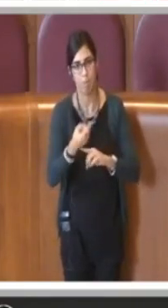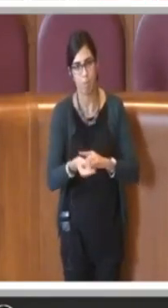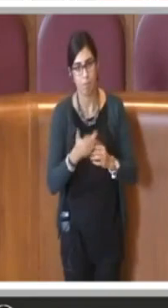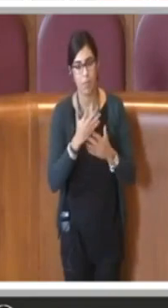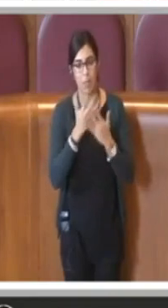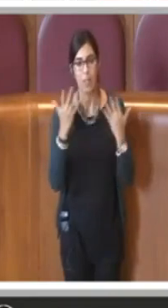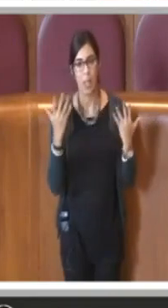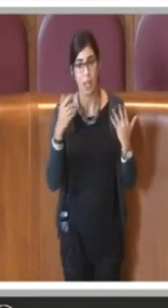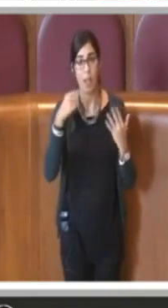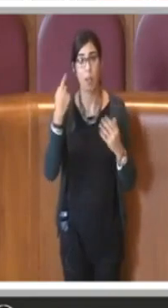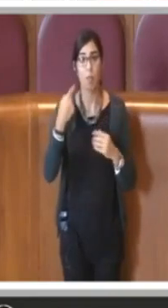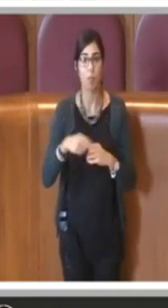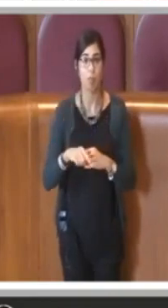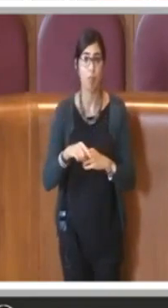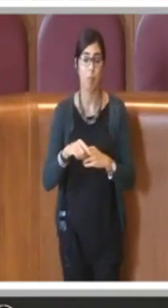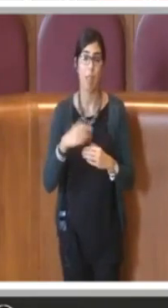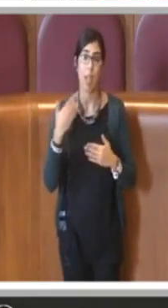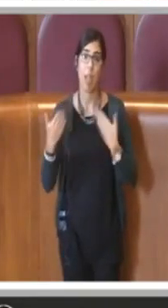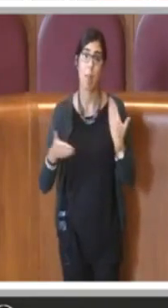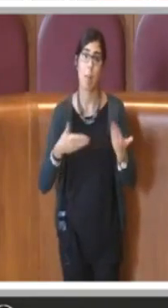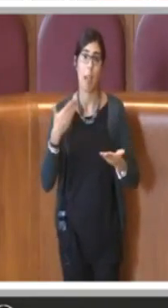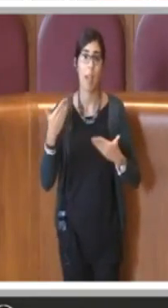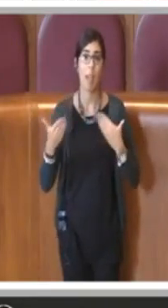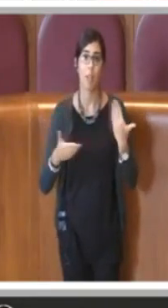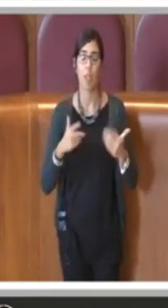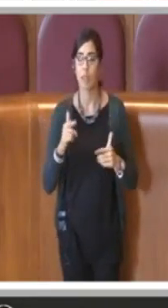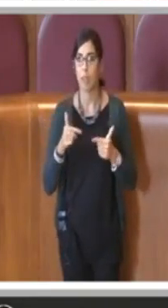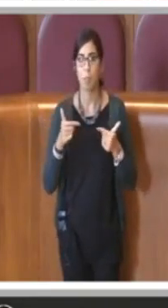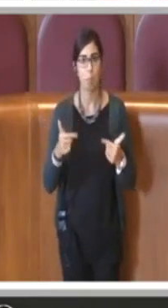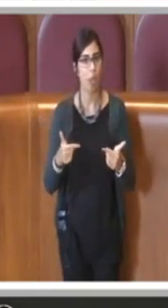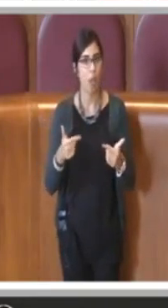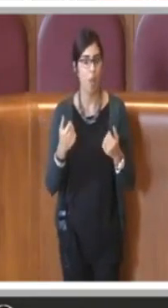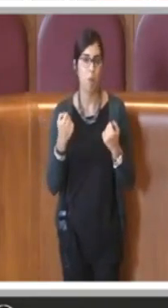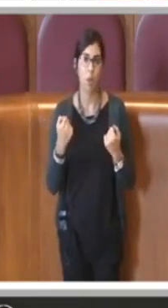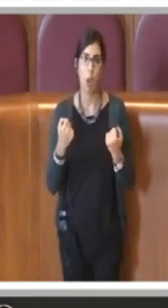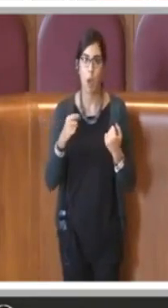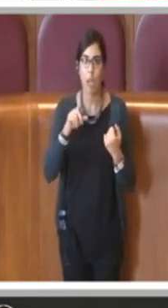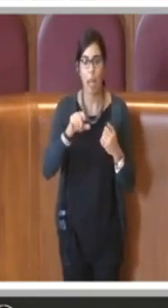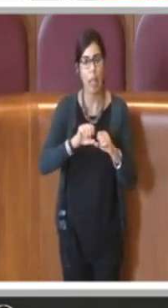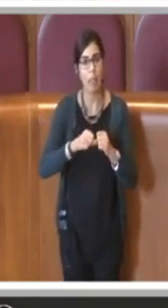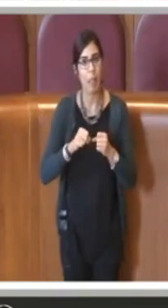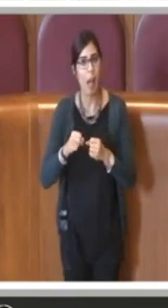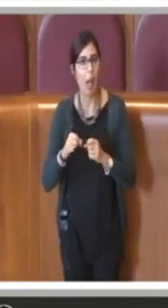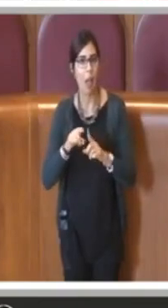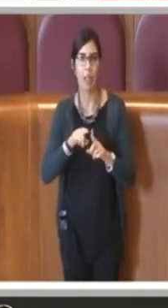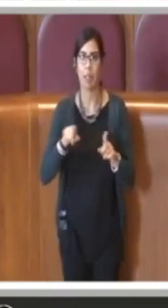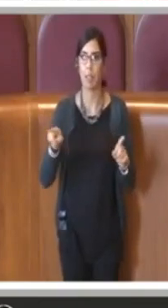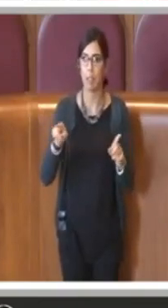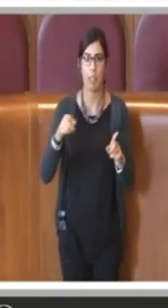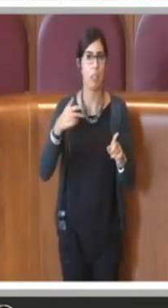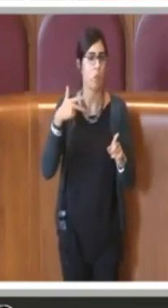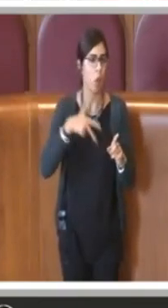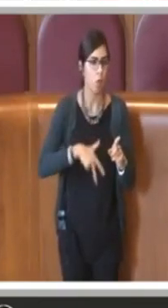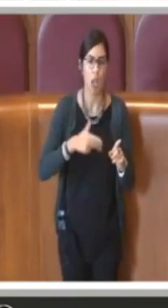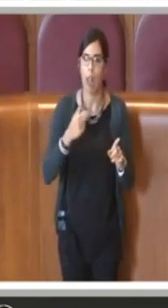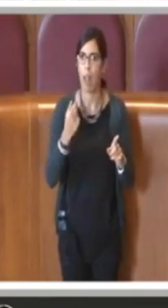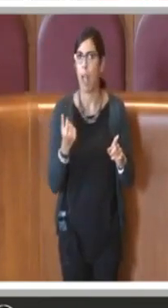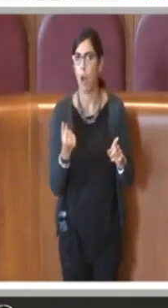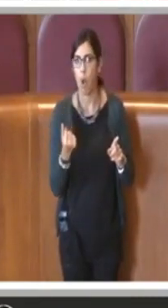arrecato i disagi, i danni sotto tutti i punti di vista sociali e economici